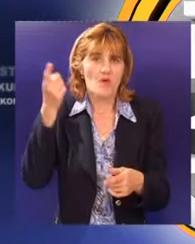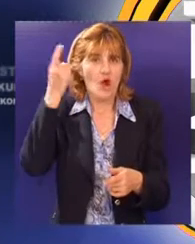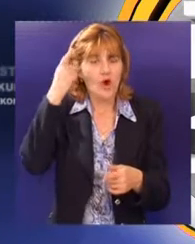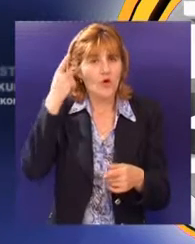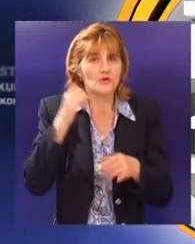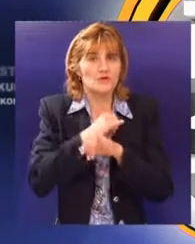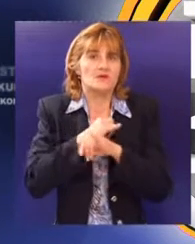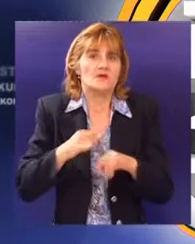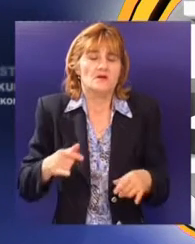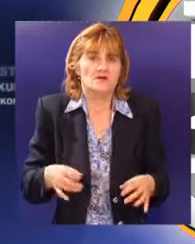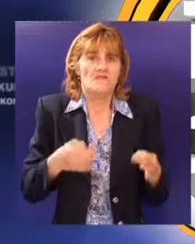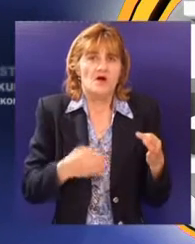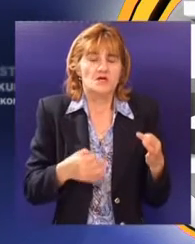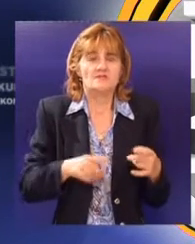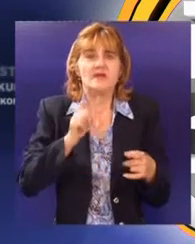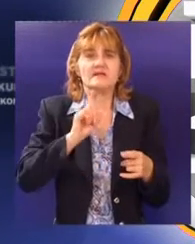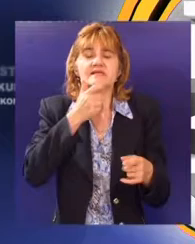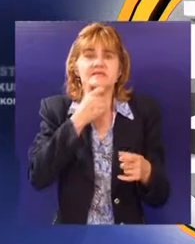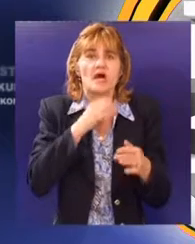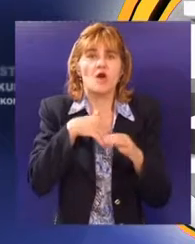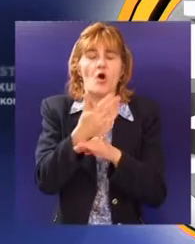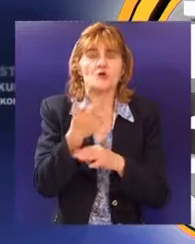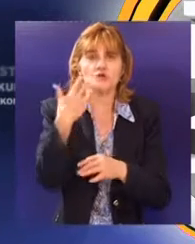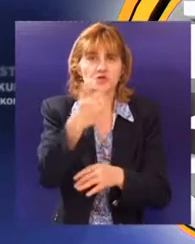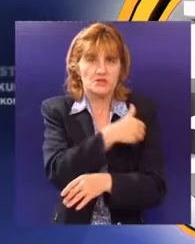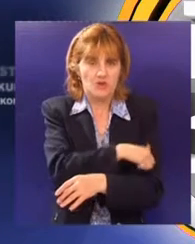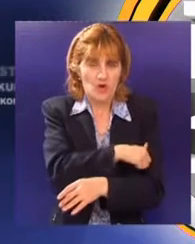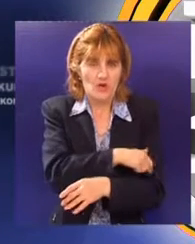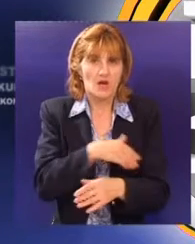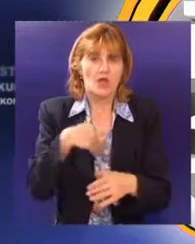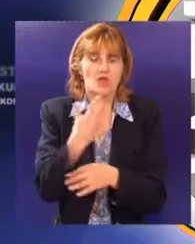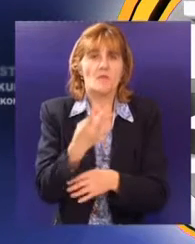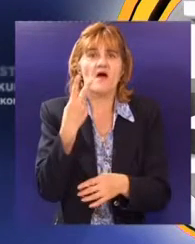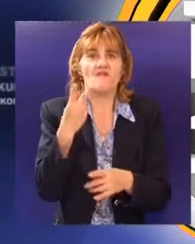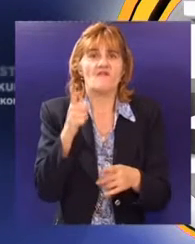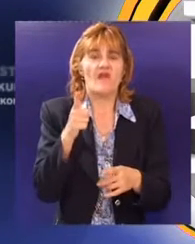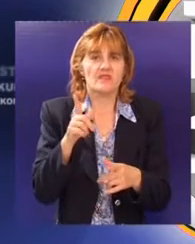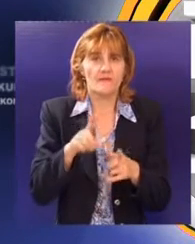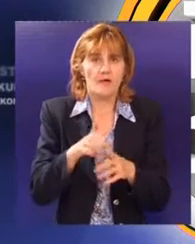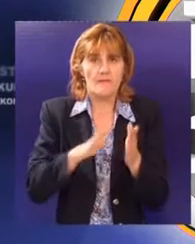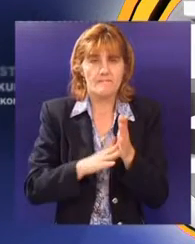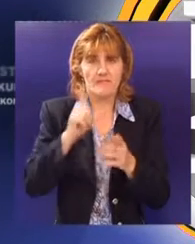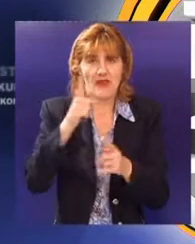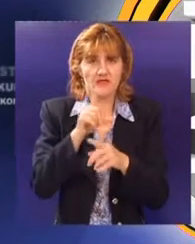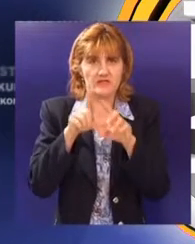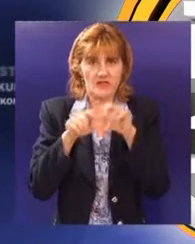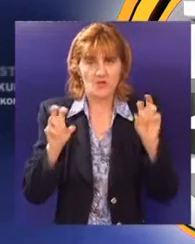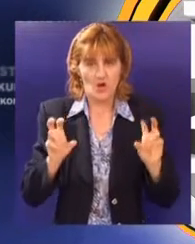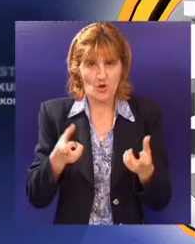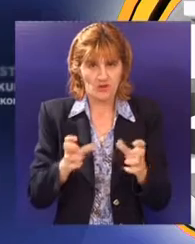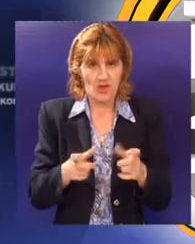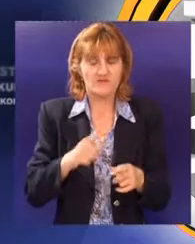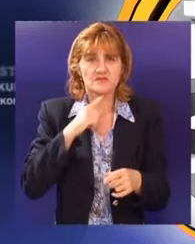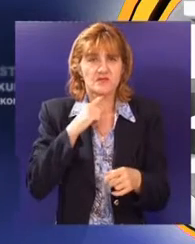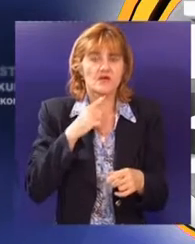kulturnim stvaraocima nestarijim od 40 godina dobili su Vladimir Miletin, muzički urednik Ju Eko Televizije, Stipan Milodanović,